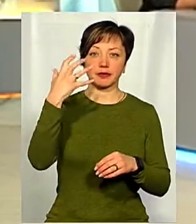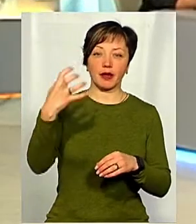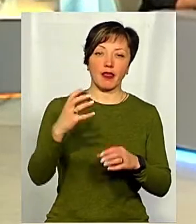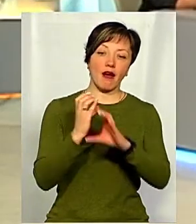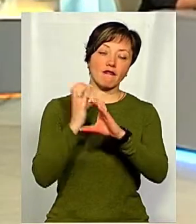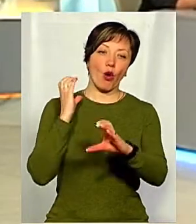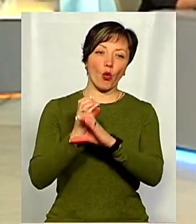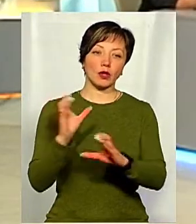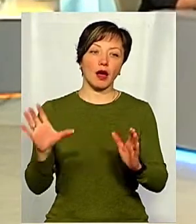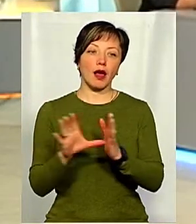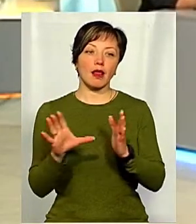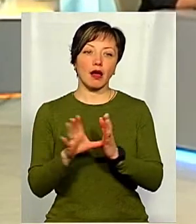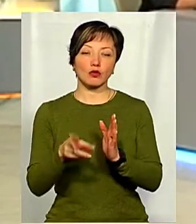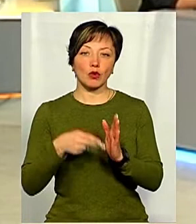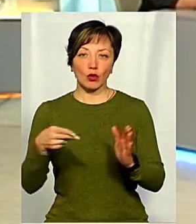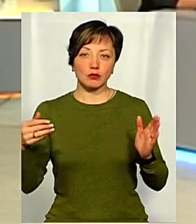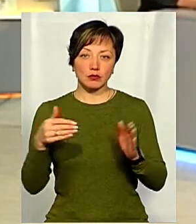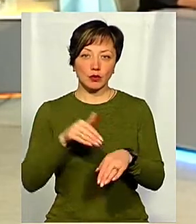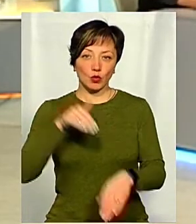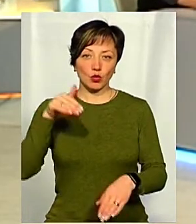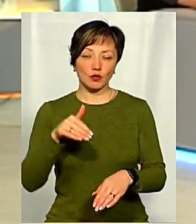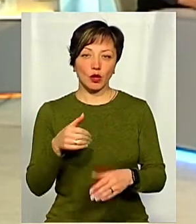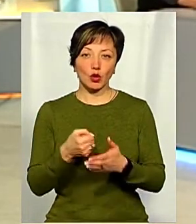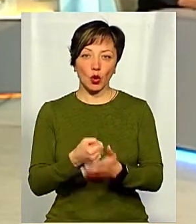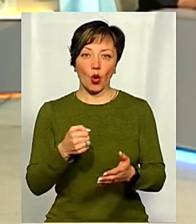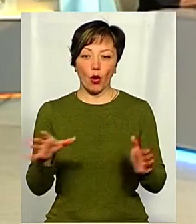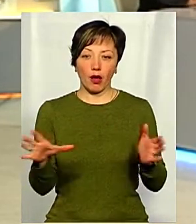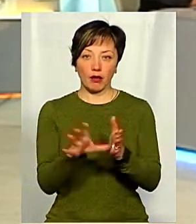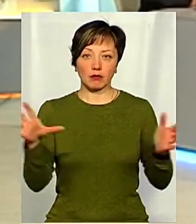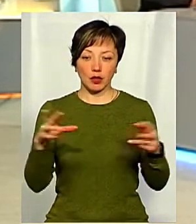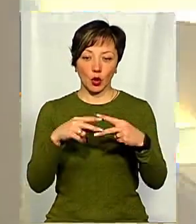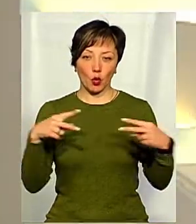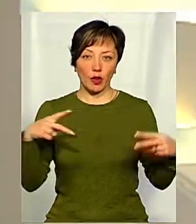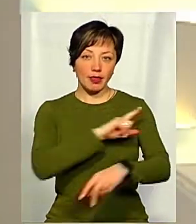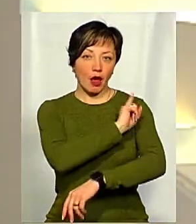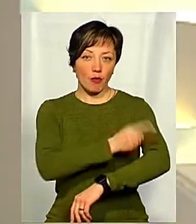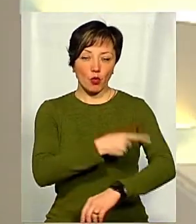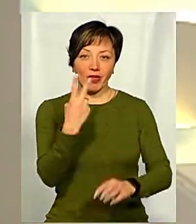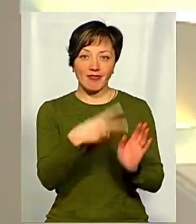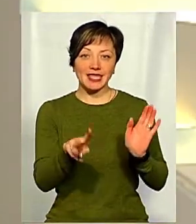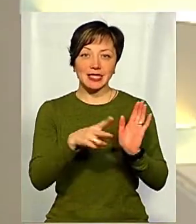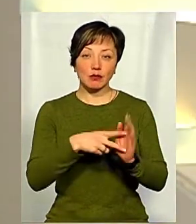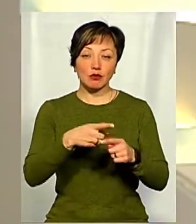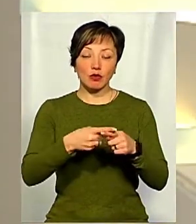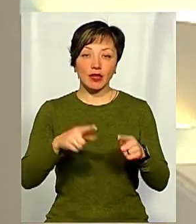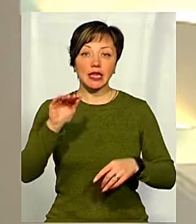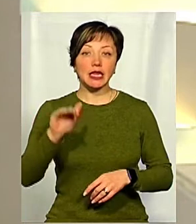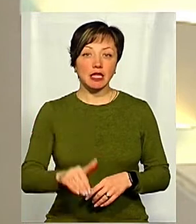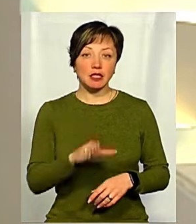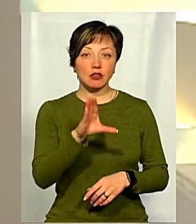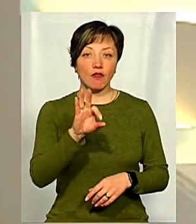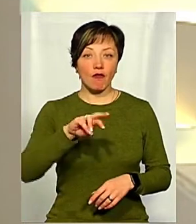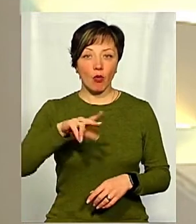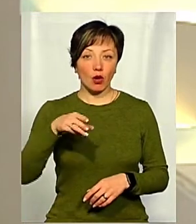електропоїзда. Дотворкнувся до контактного дроту з напругою 27,5 тисяч